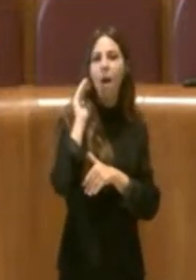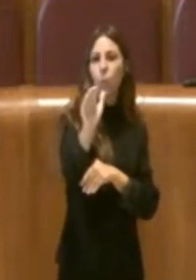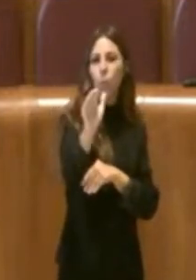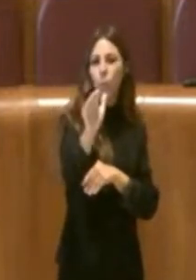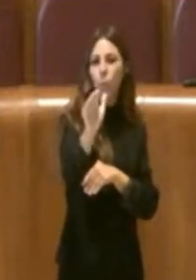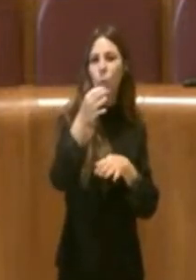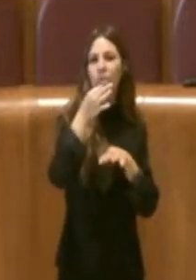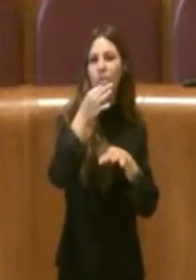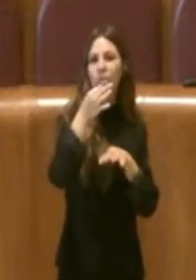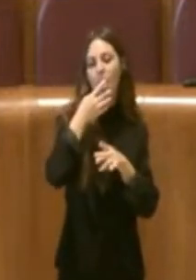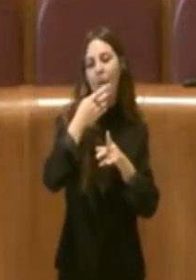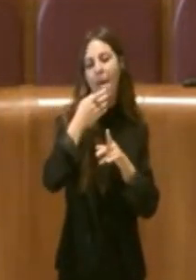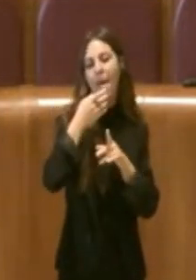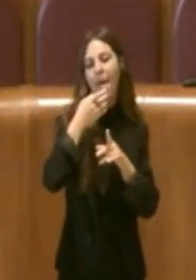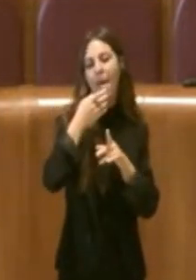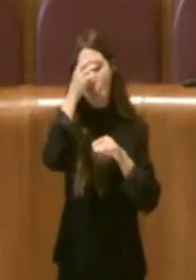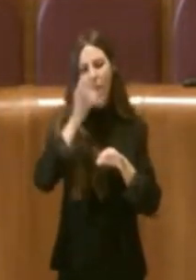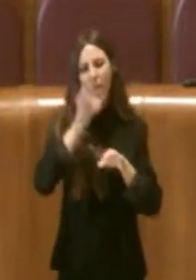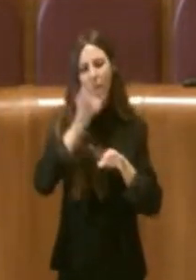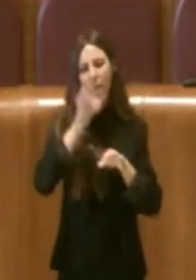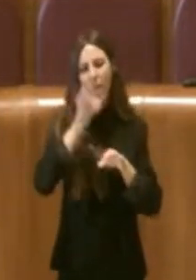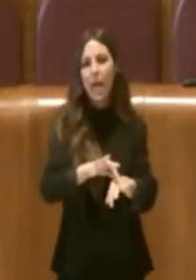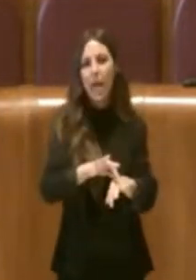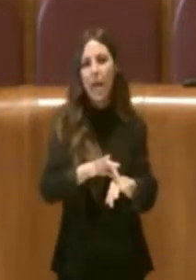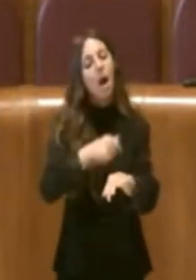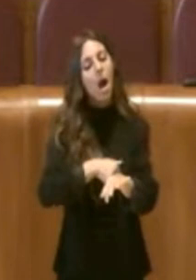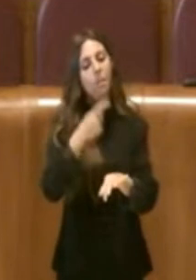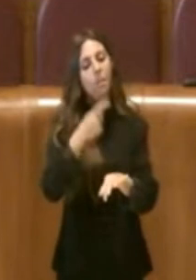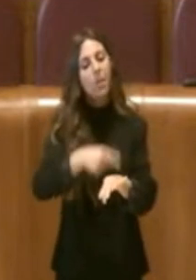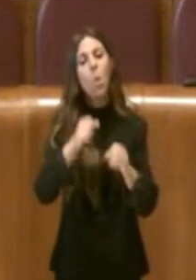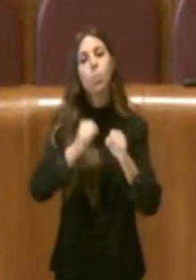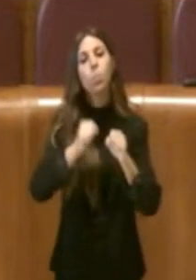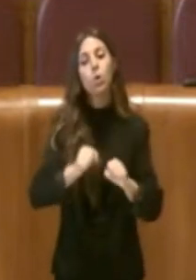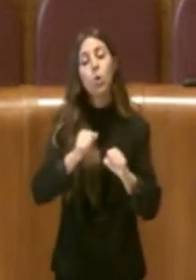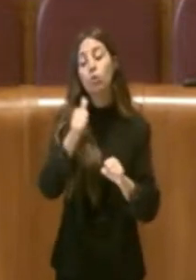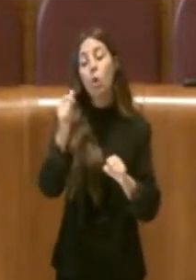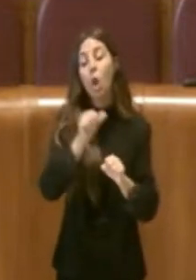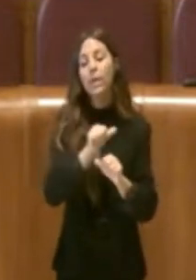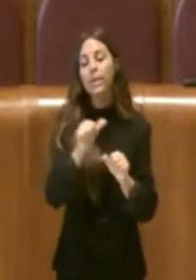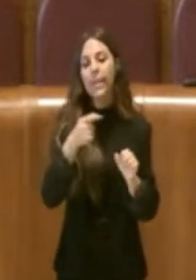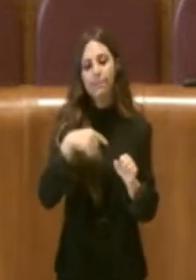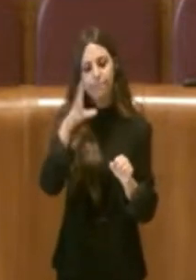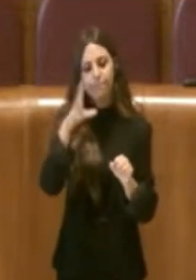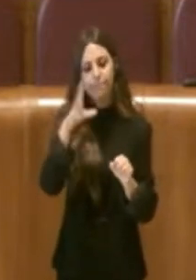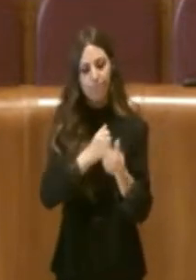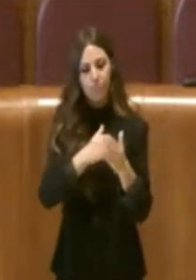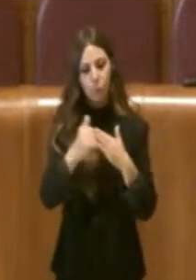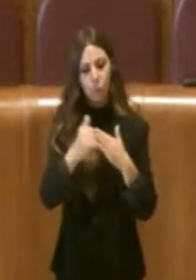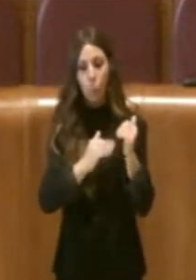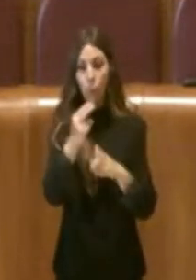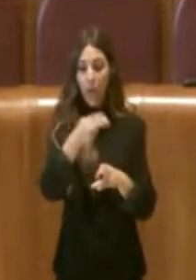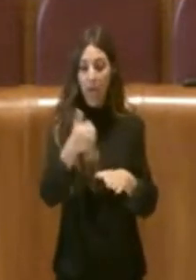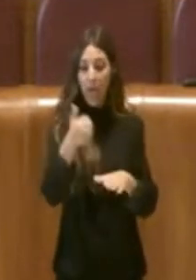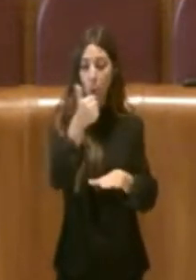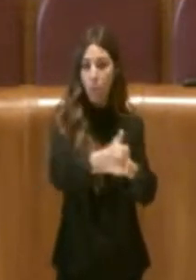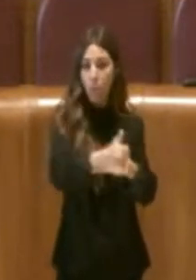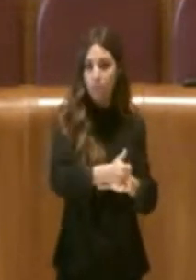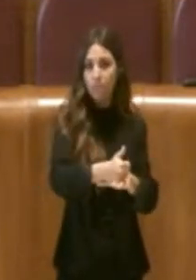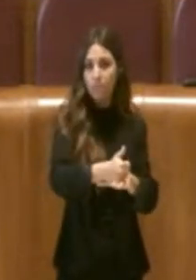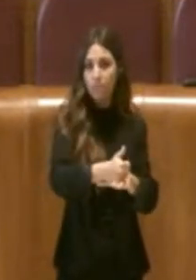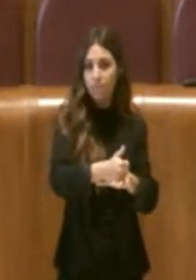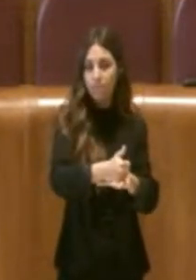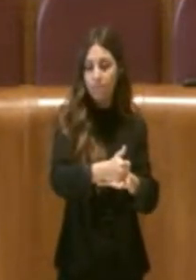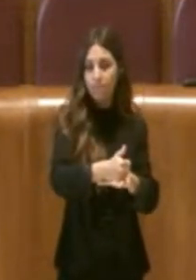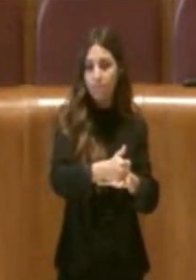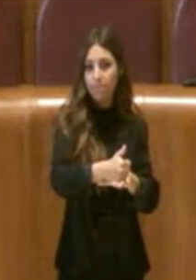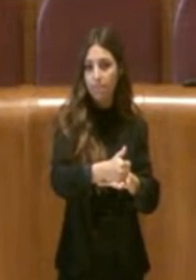nel futuro. Questo è possibile soltanto individuando un assetto dell'ordinamento di Roma capitale in questo caso